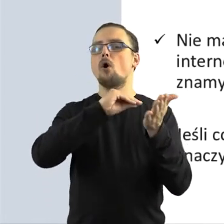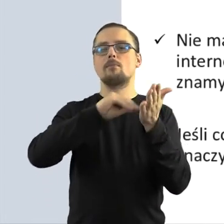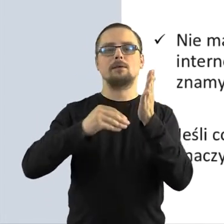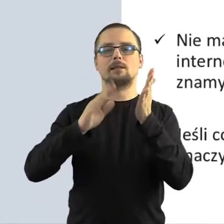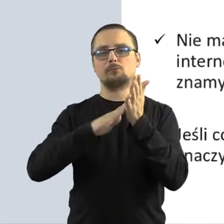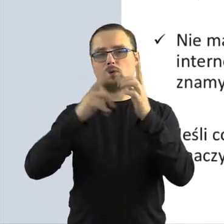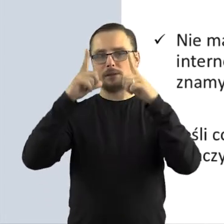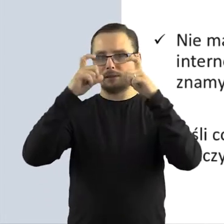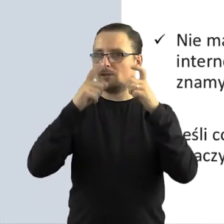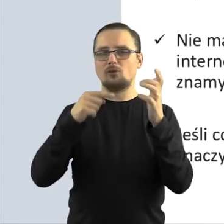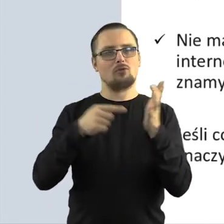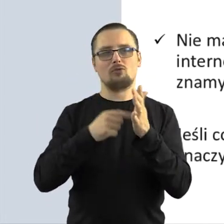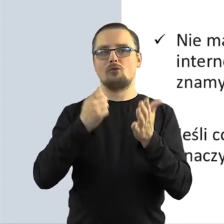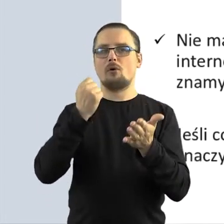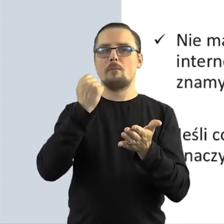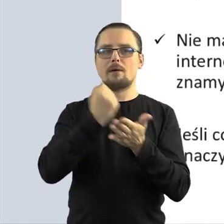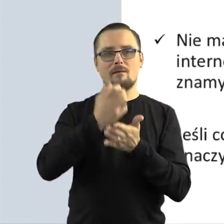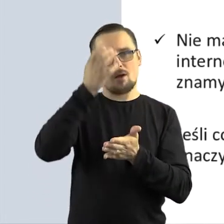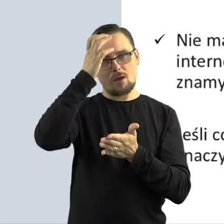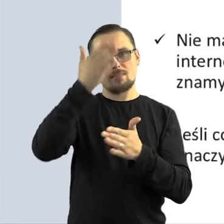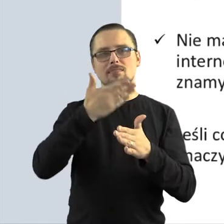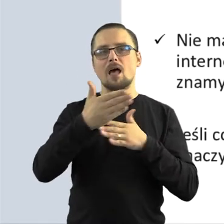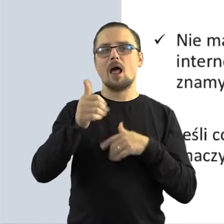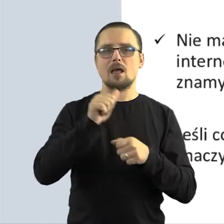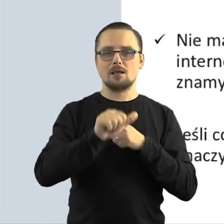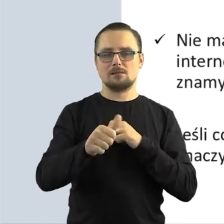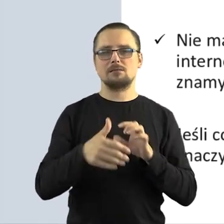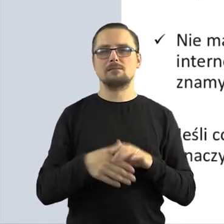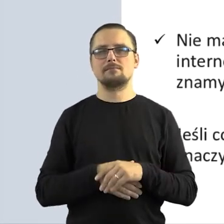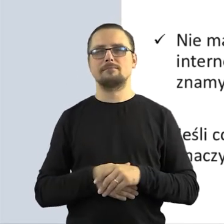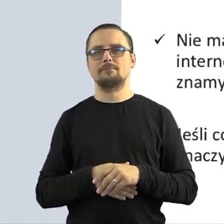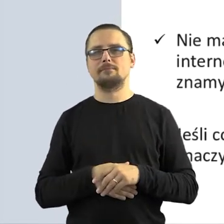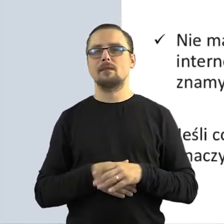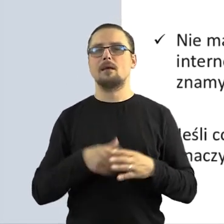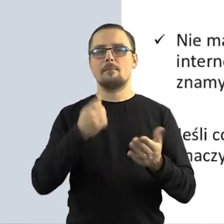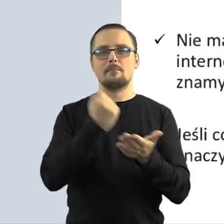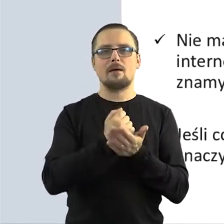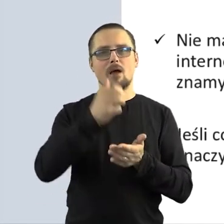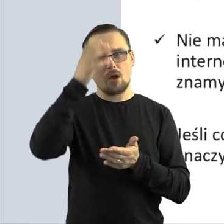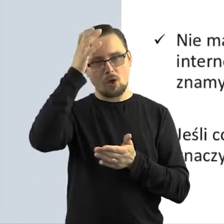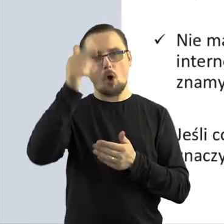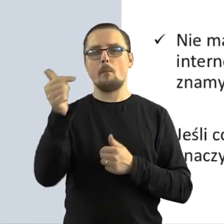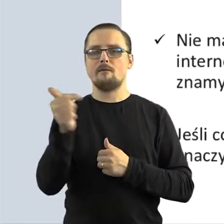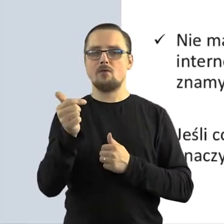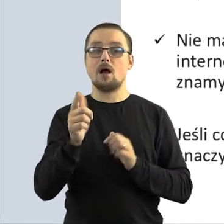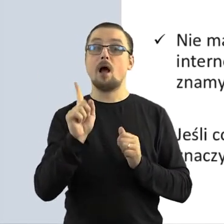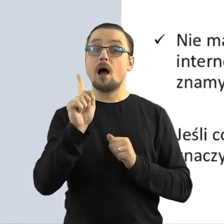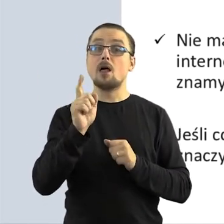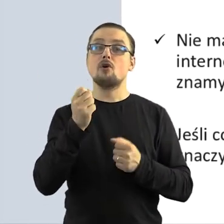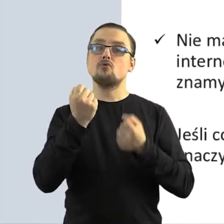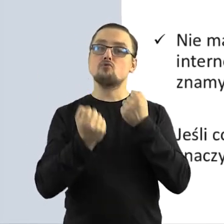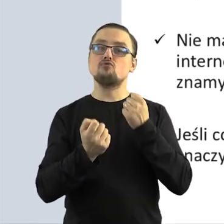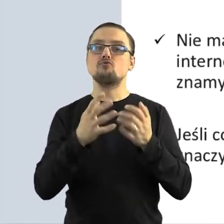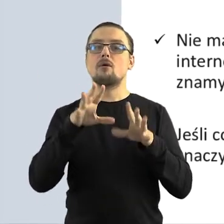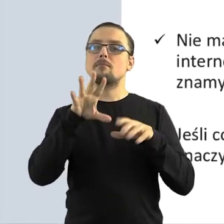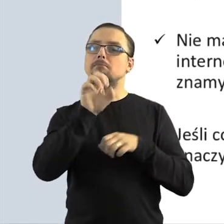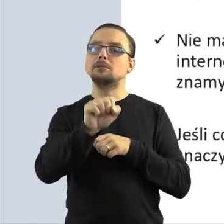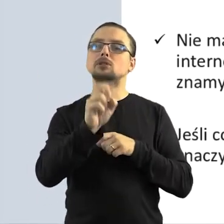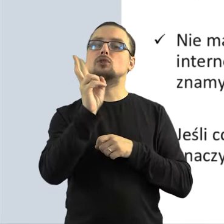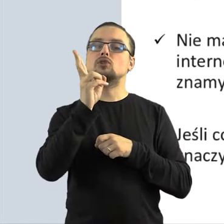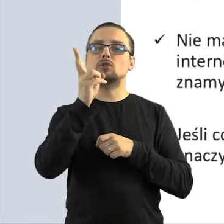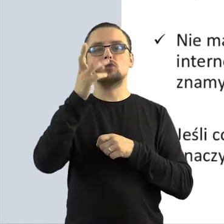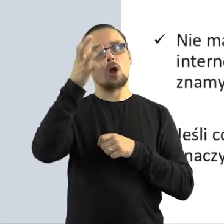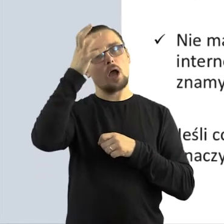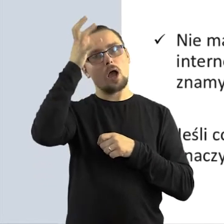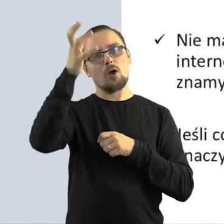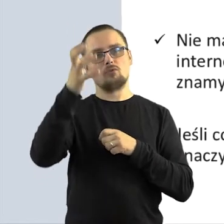nie znaczy, że prawo autorskie nie obowiązuje. Wręcz przeciwnie, to prawo autorskie obowiązuje, tylko bardzo trudno jest wtedy ustalić twórcę